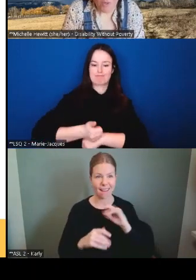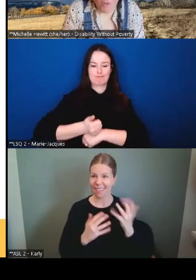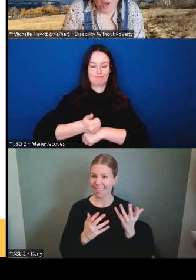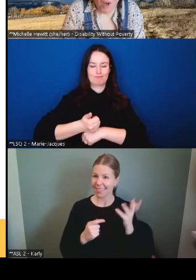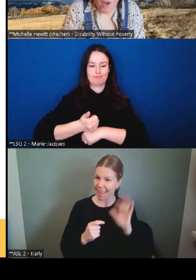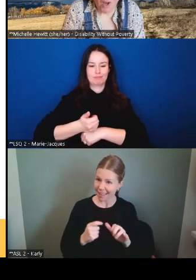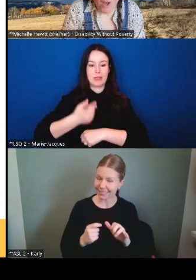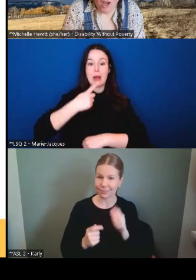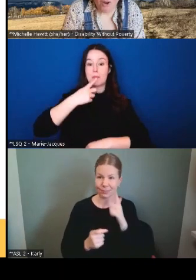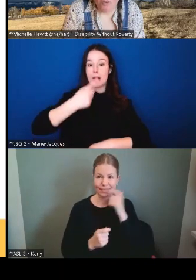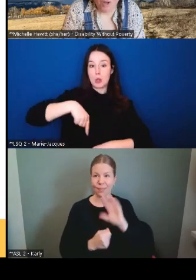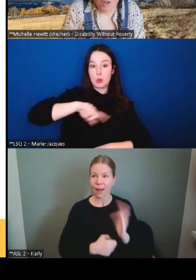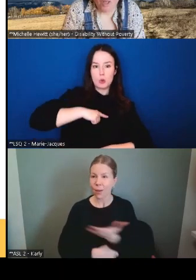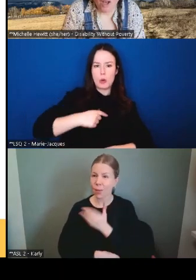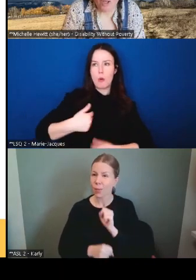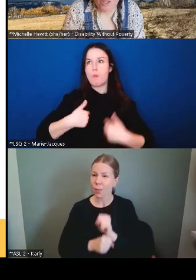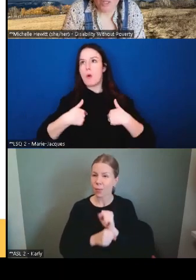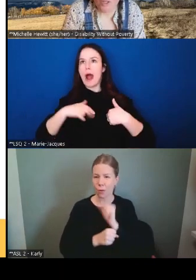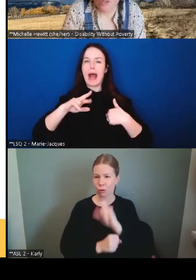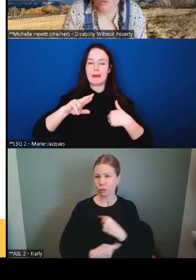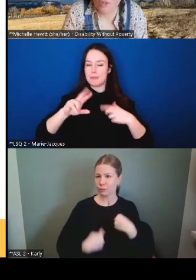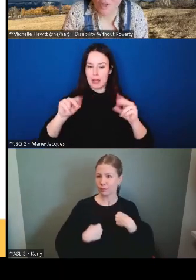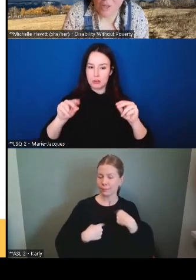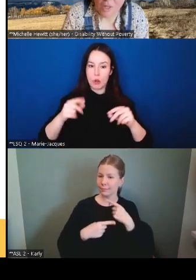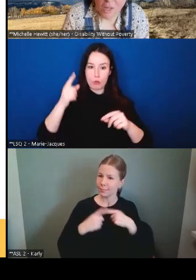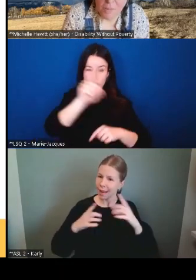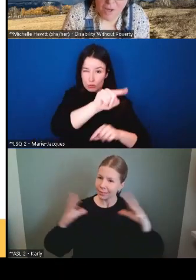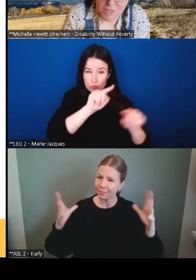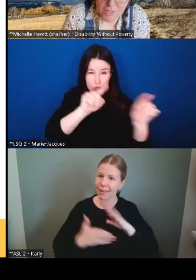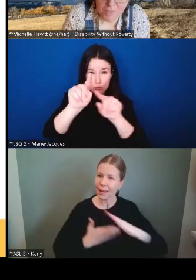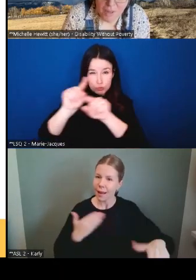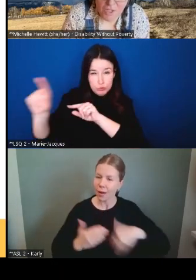parle de nous, je ne parle pas de moi et de Rabia, je parle de vous tous